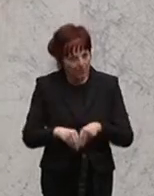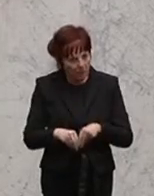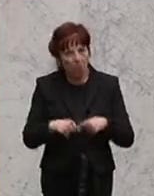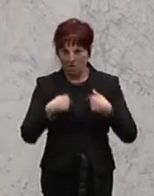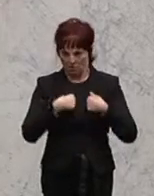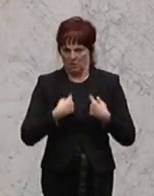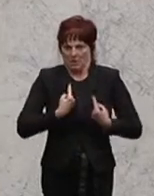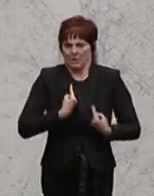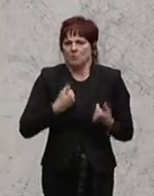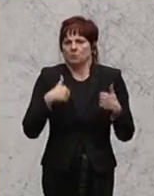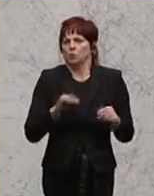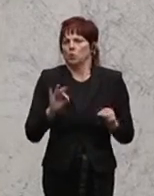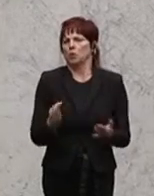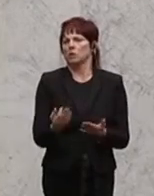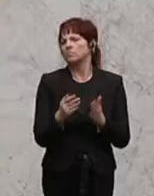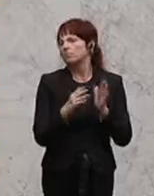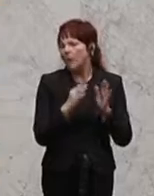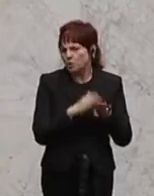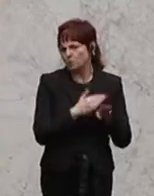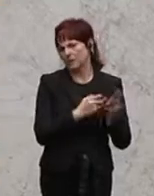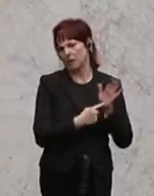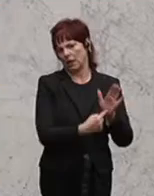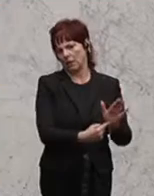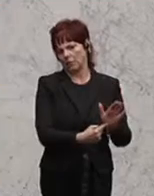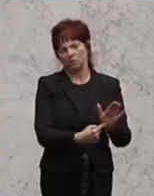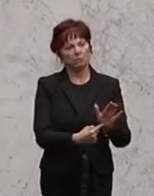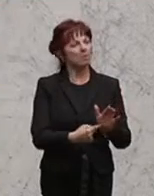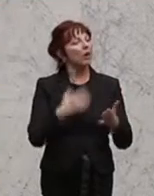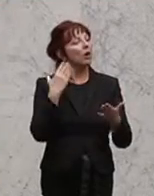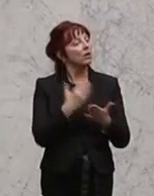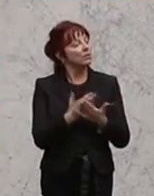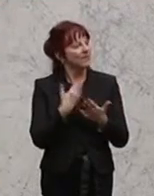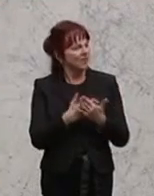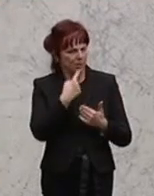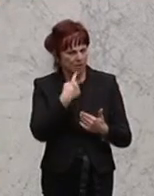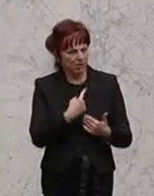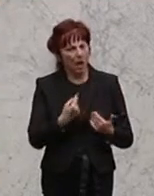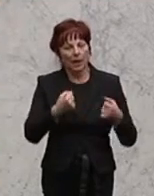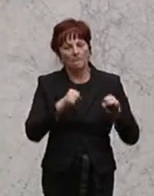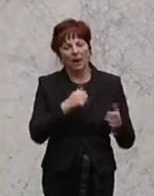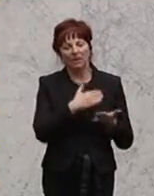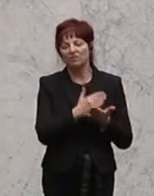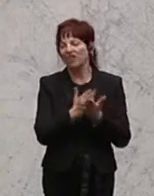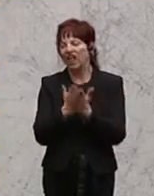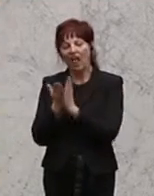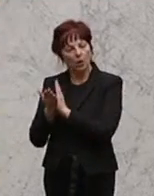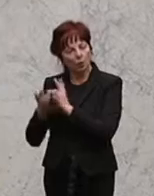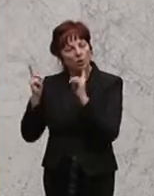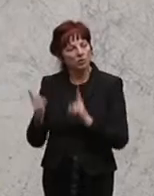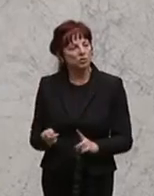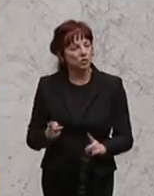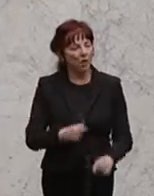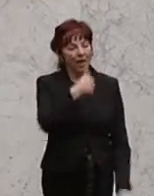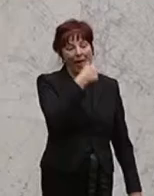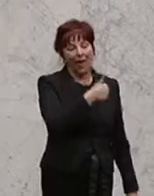an alle, schon bei der Machtverteilung das Prinzip, beispielsweise one